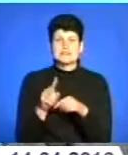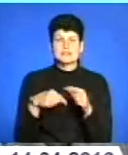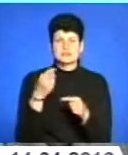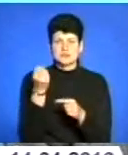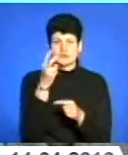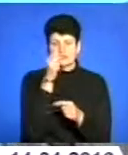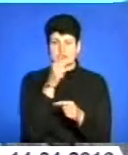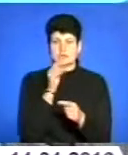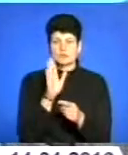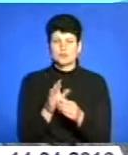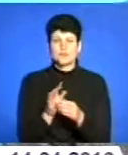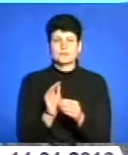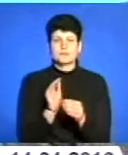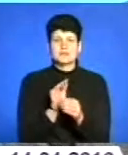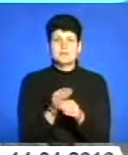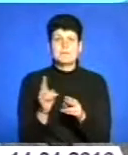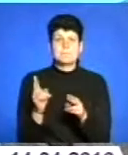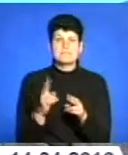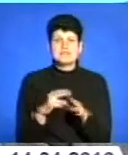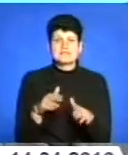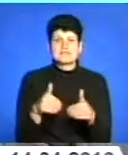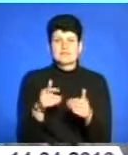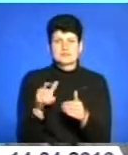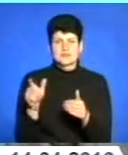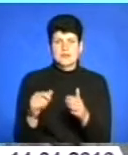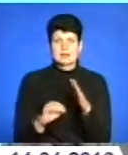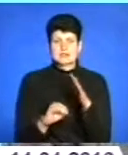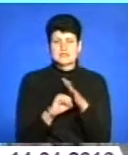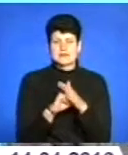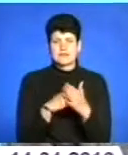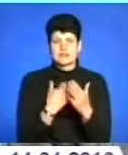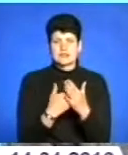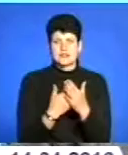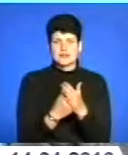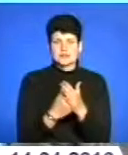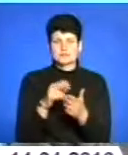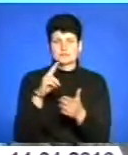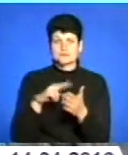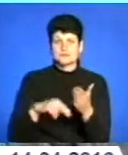буде призначатися без звернень громадян на підставі даних фіскальної служби, які